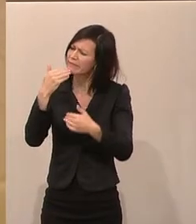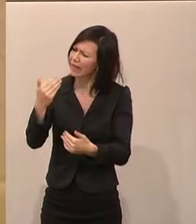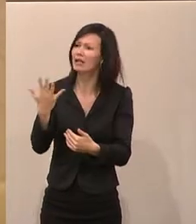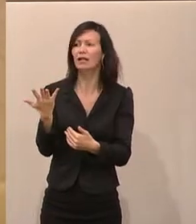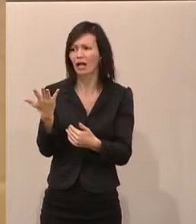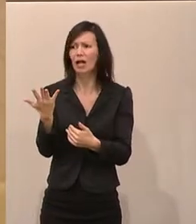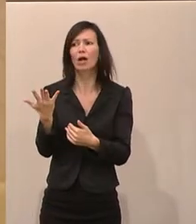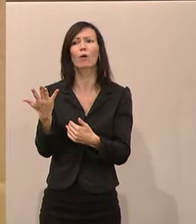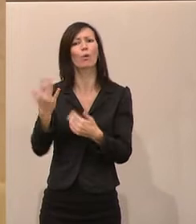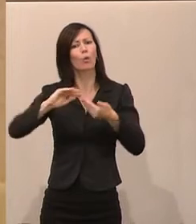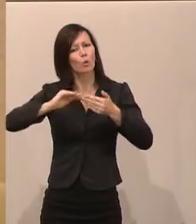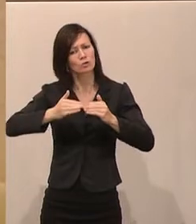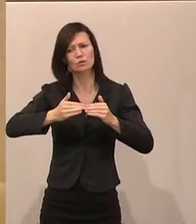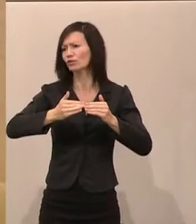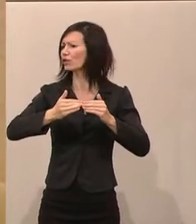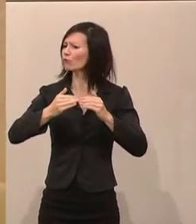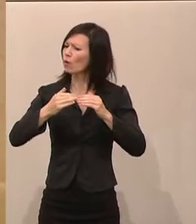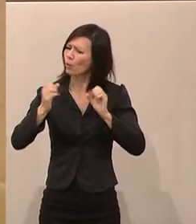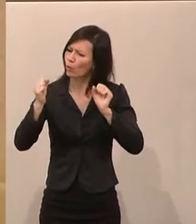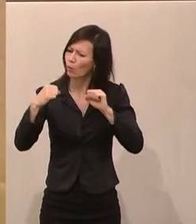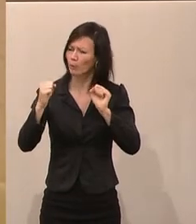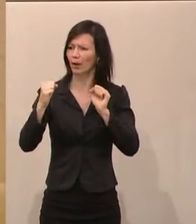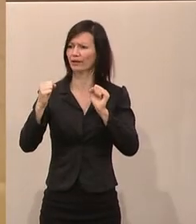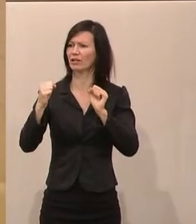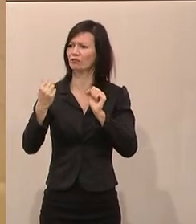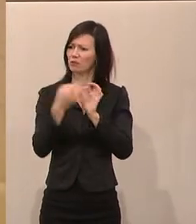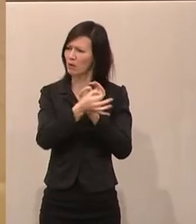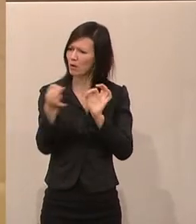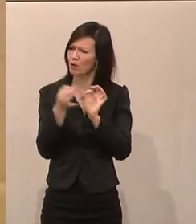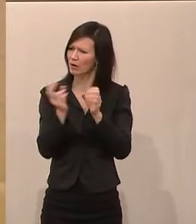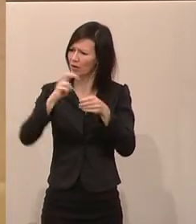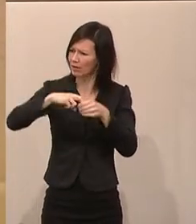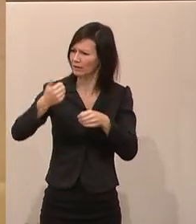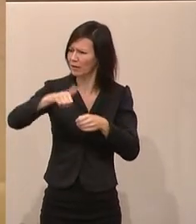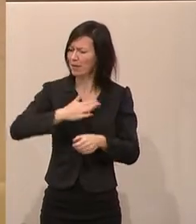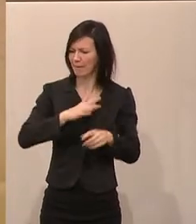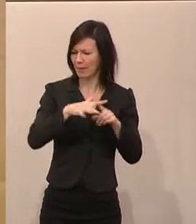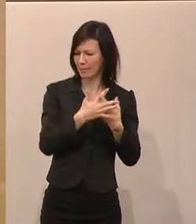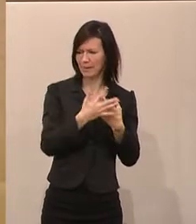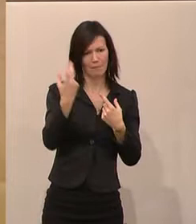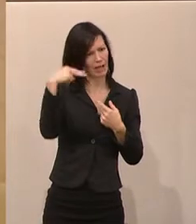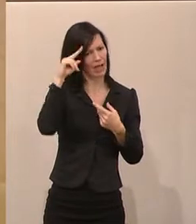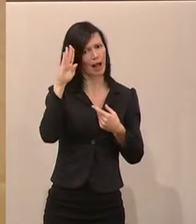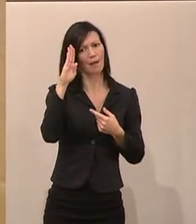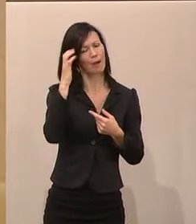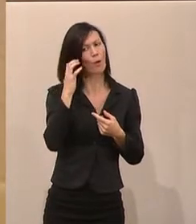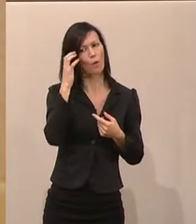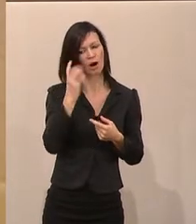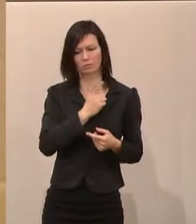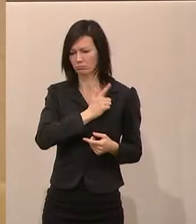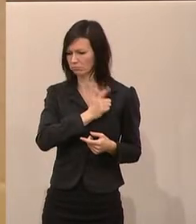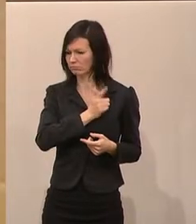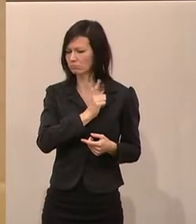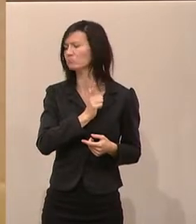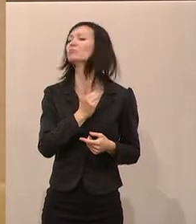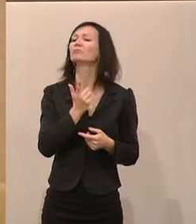konstruktiv in den Enquete-Vorbereitungen waren. Mein Team, allen voran Hannes Bauer und ich, wir konnten damals noch zusätzliche erneuerbare